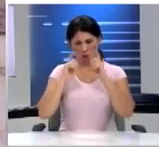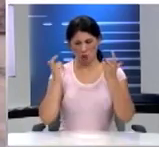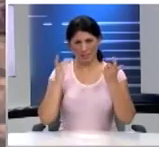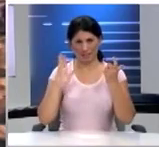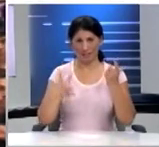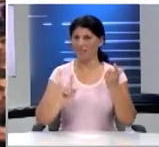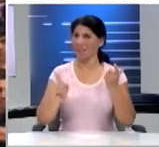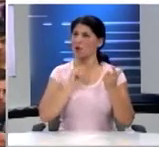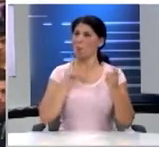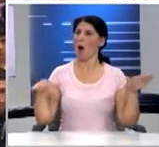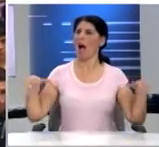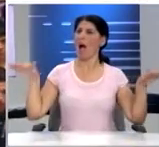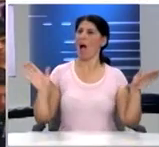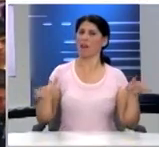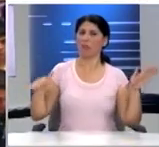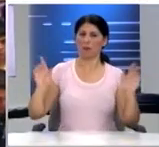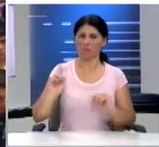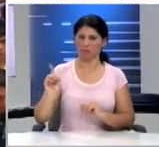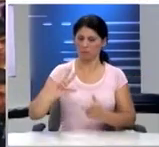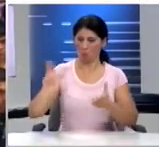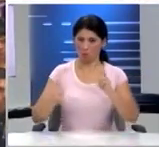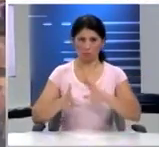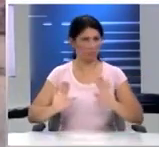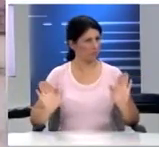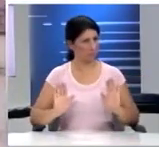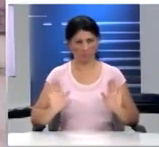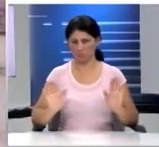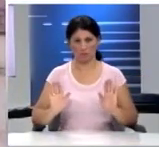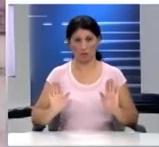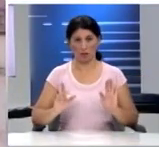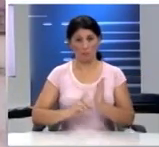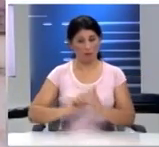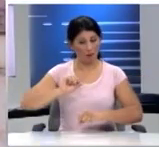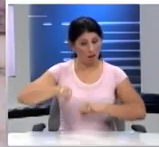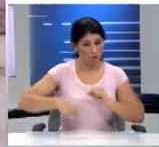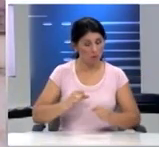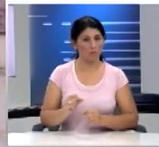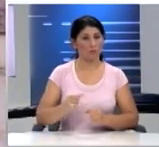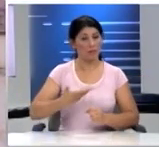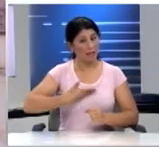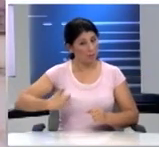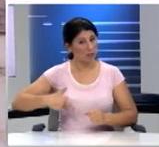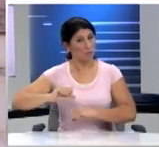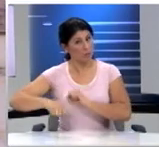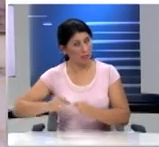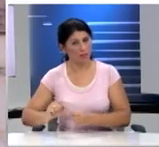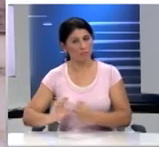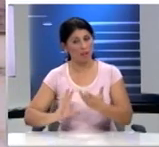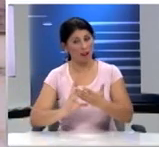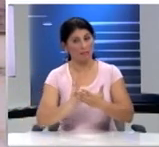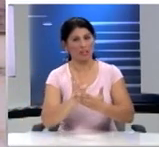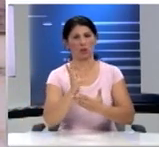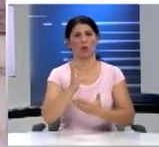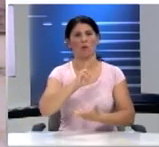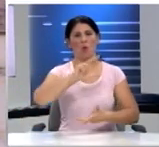αγγελικά πλασμένος κόσμος που πρέπει να αγωνιστείτε και να αγωνιστούμε για να βελτιωθεί